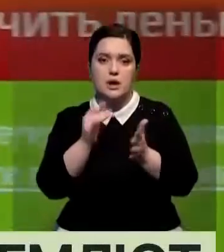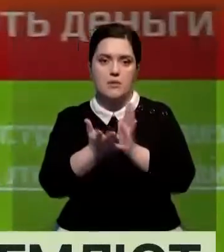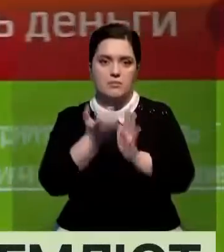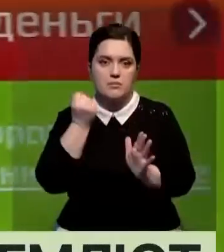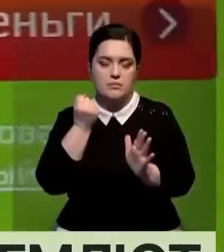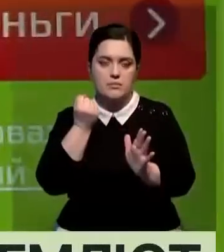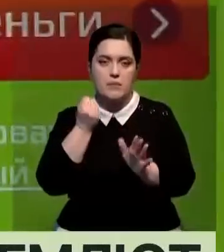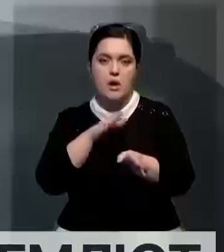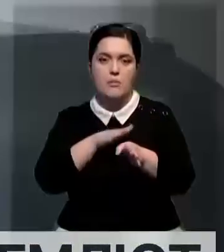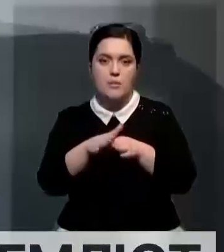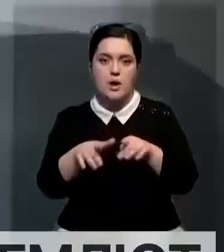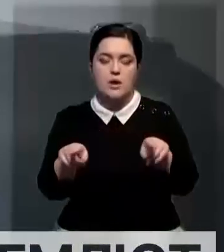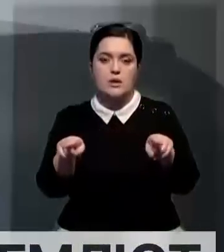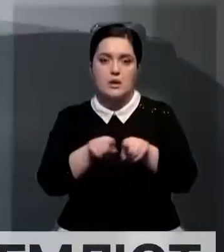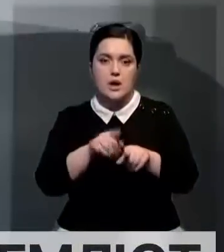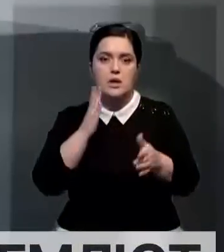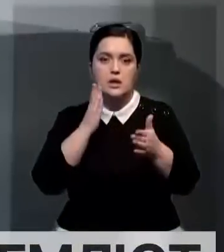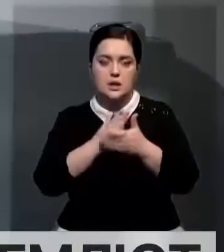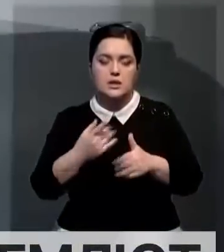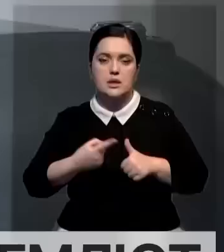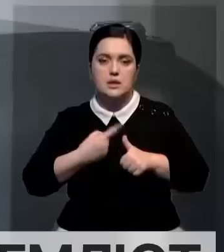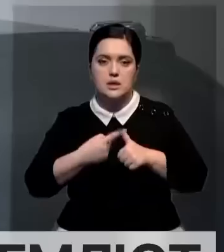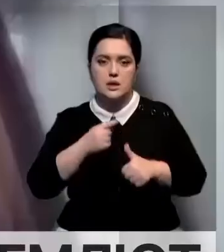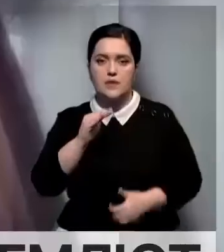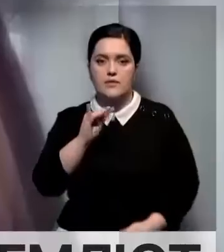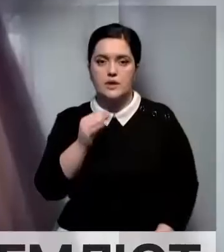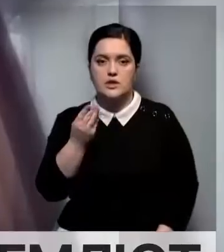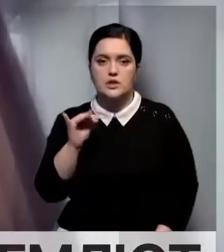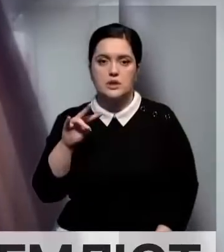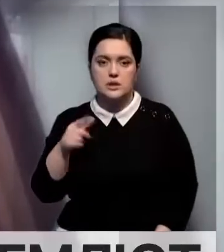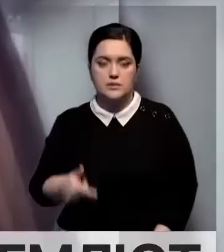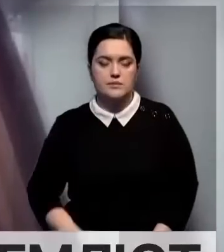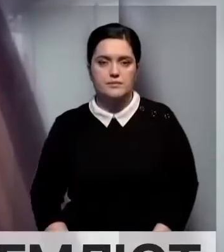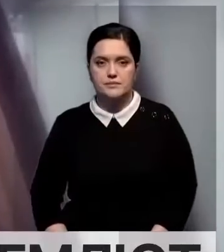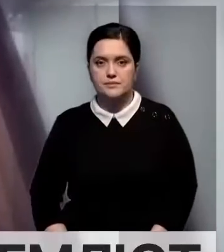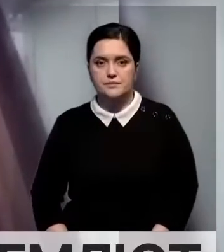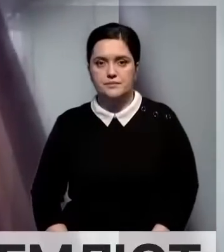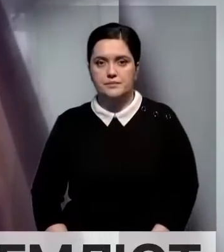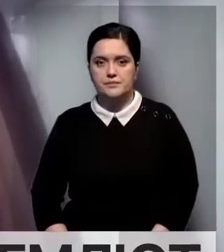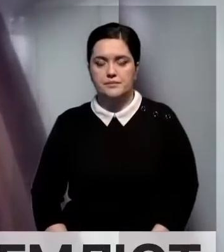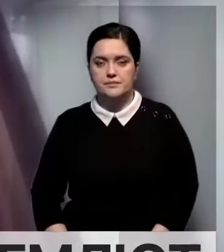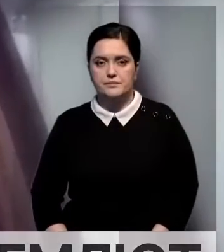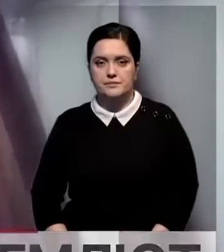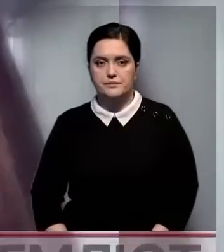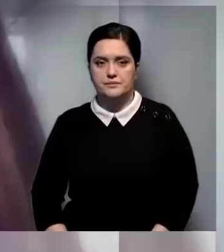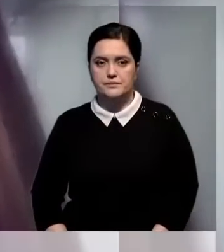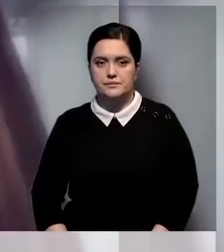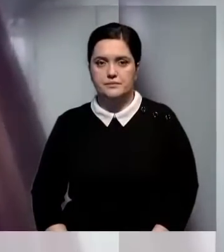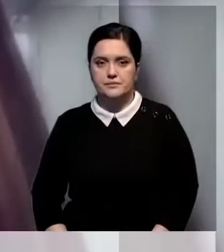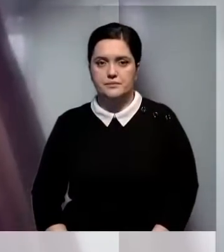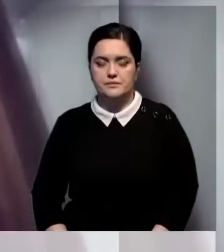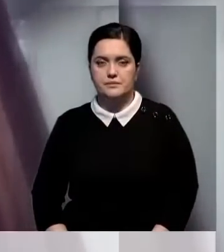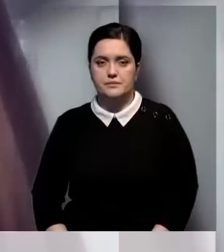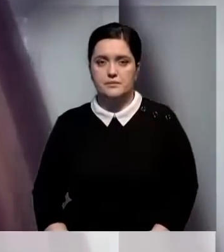подчистую. Вот такой ловли есть конкретное название – фишинг. Иногда они пересылают фишинговые